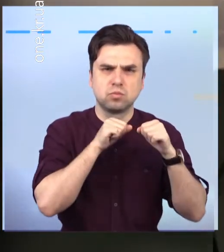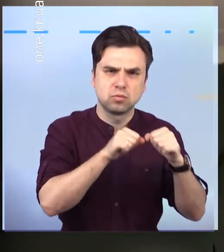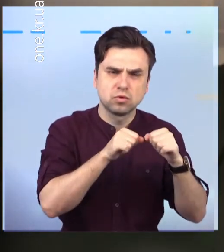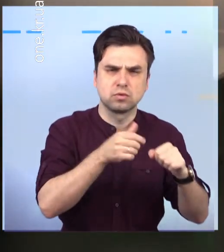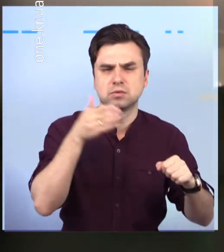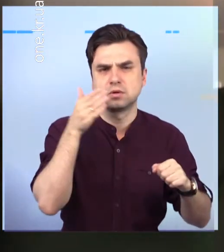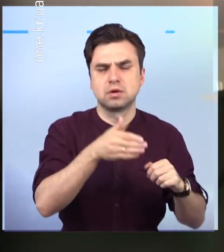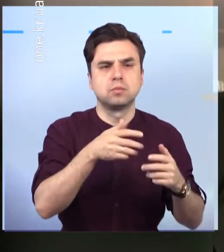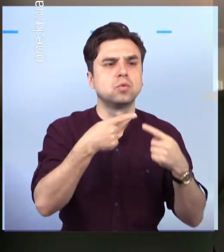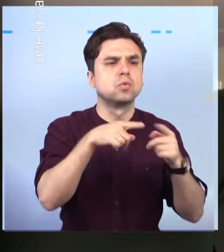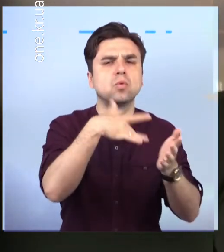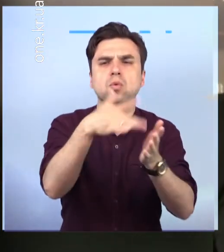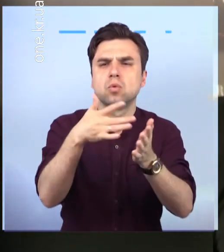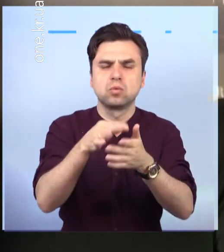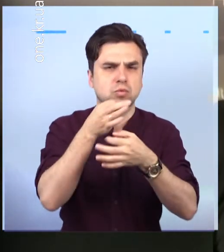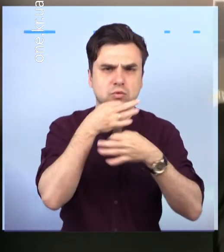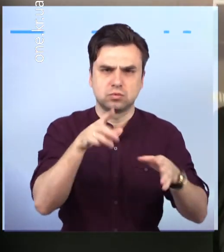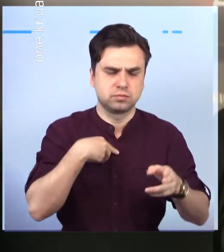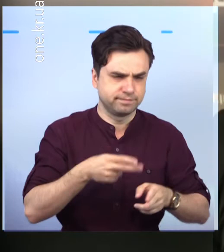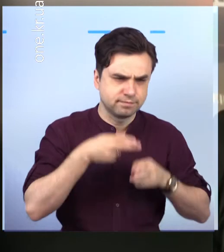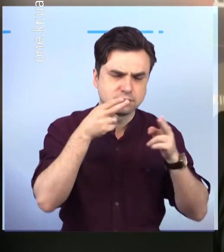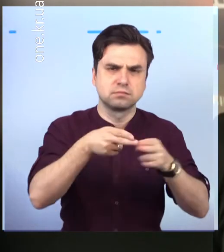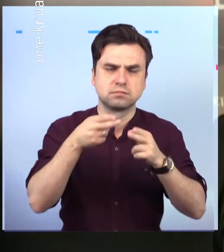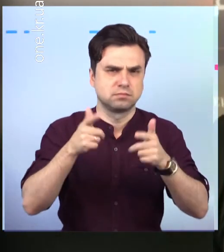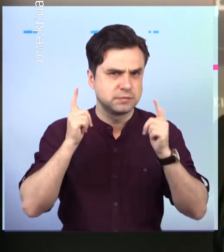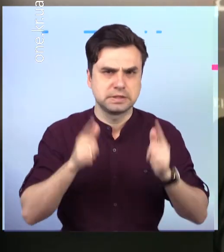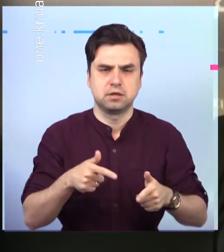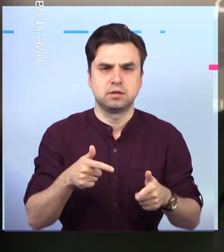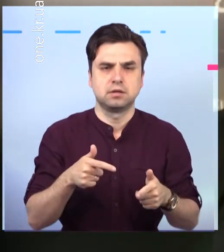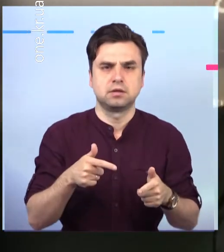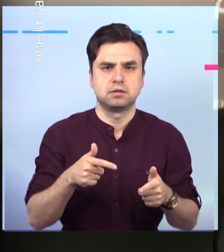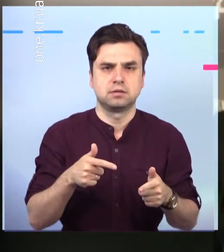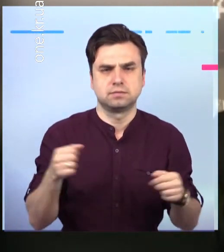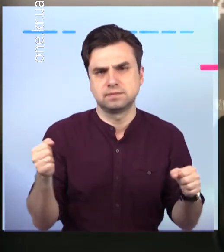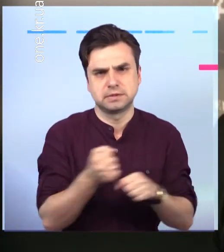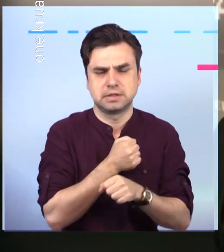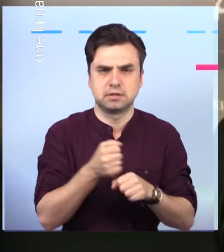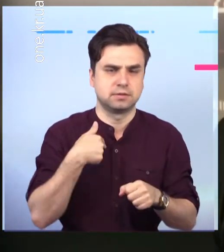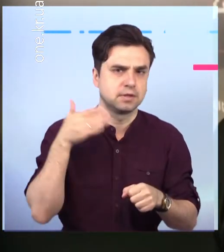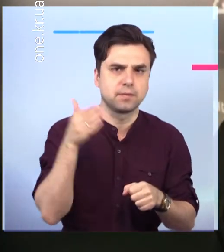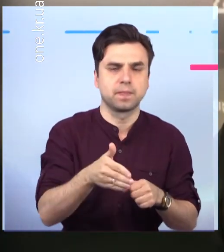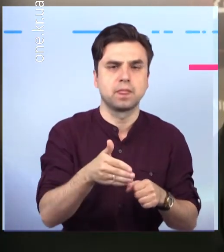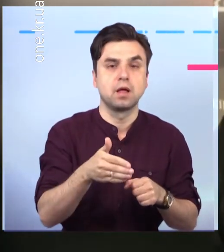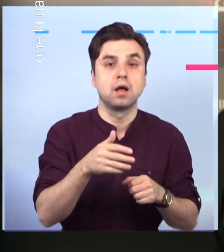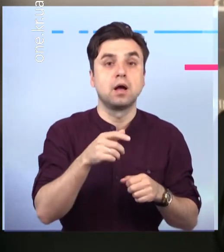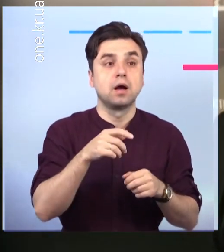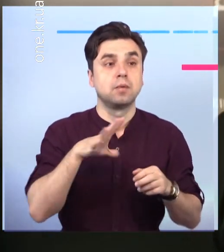готові їздити, дратися. Тому мене нічим не удивив. Дякую йому.